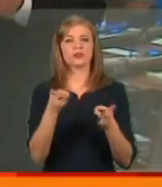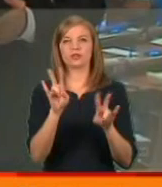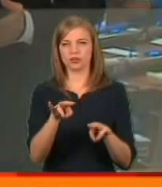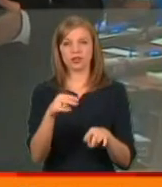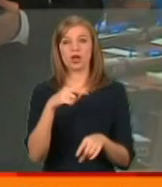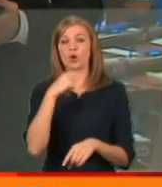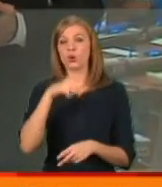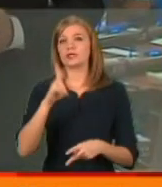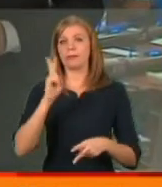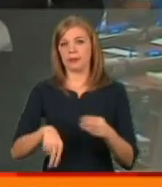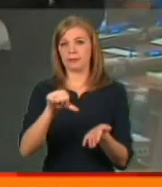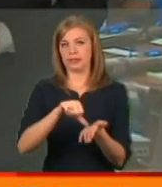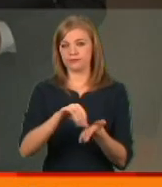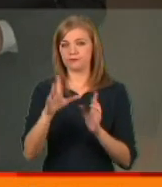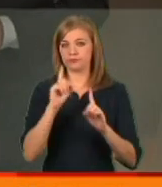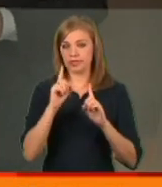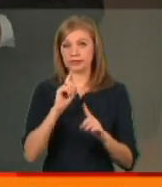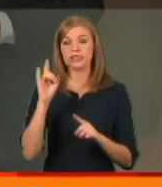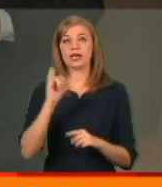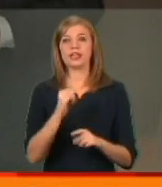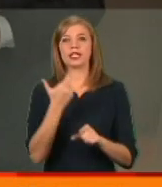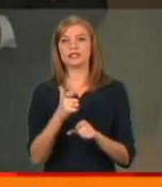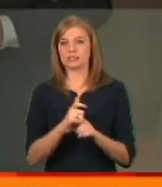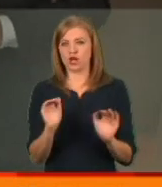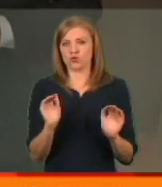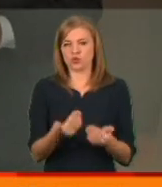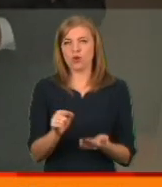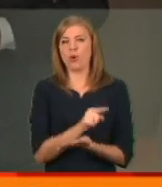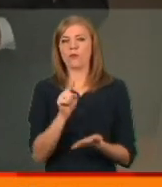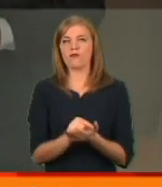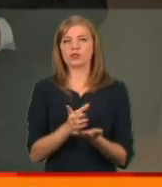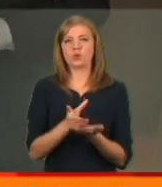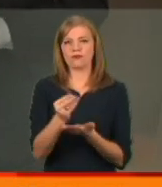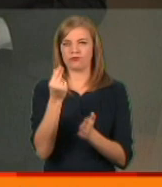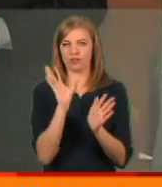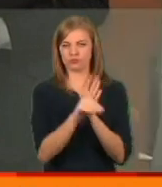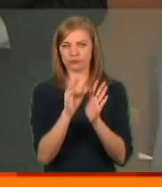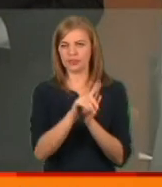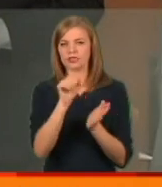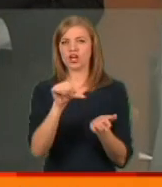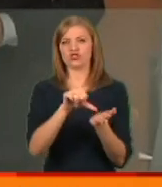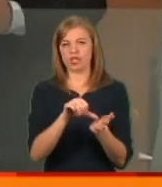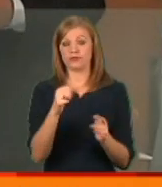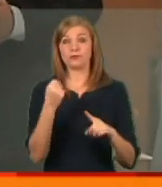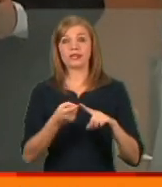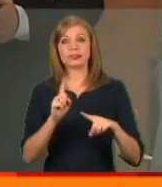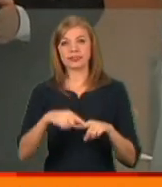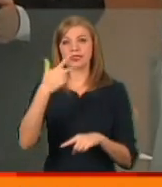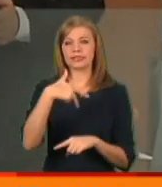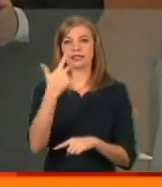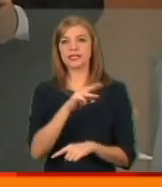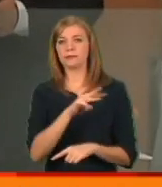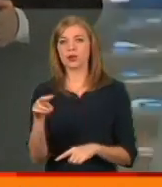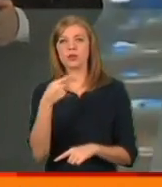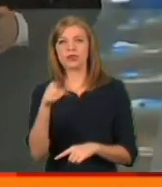Росія припинила брати участь у засіданнях і значно зменшила обов'язкові фінансові внески за членство в Парі. Це 33